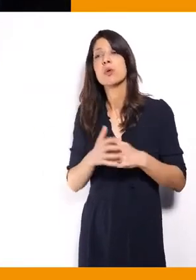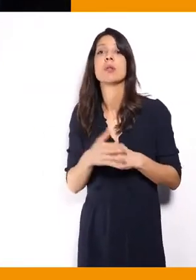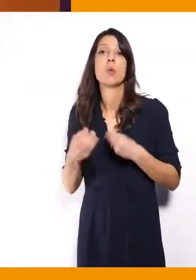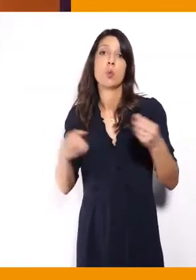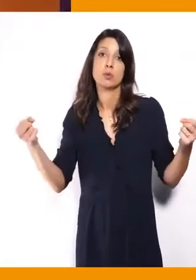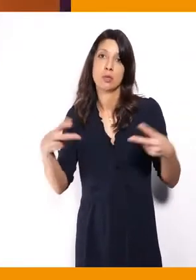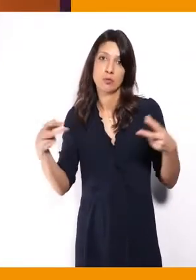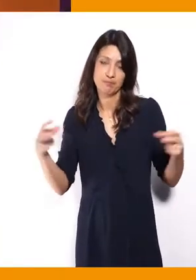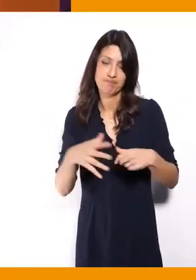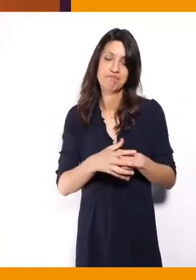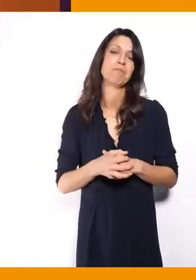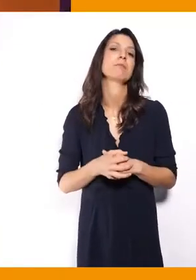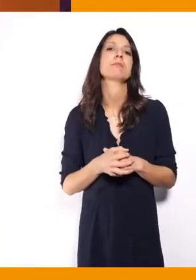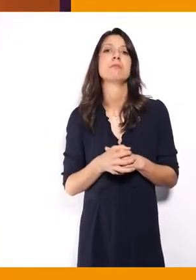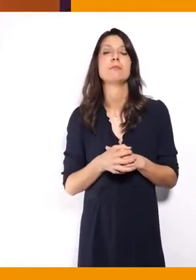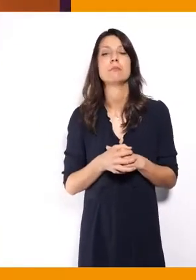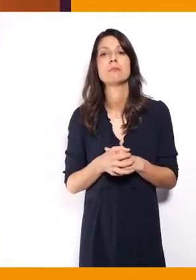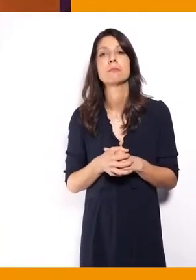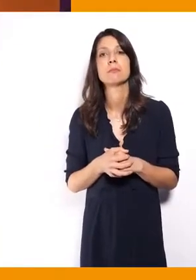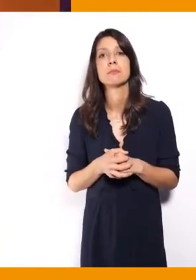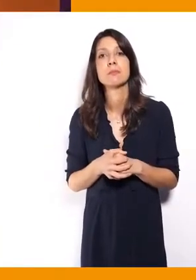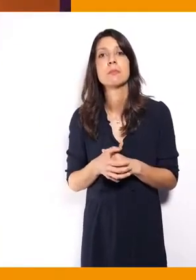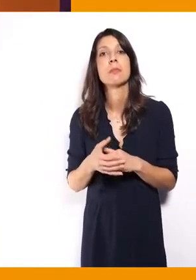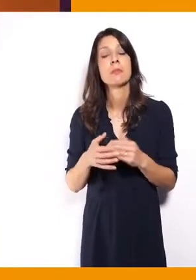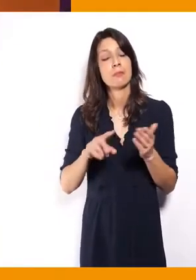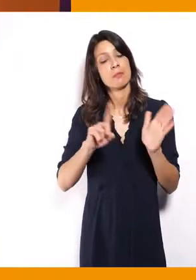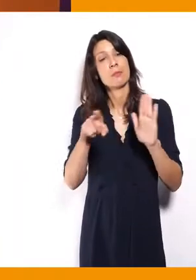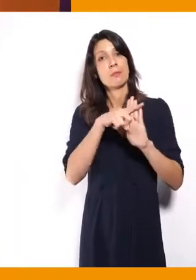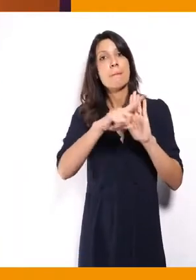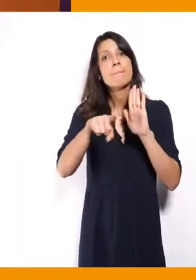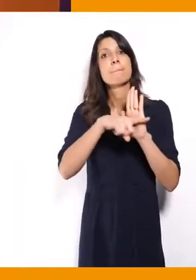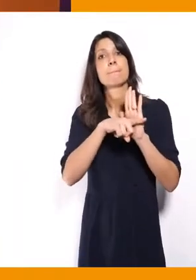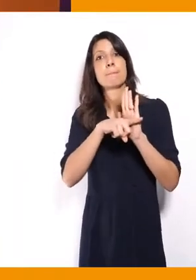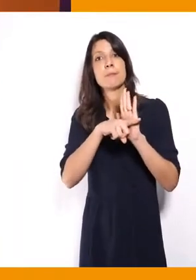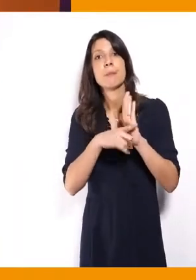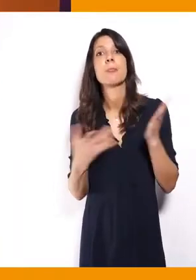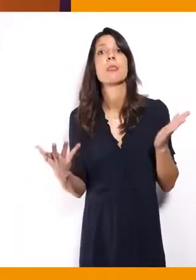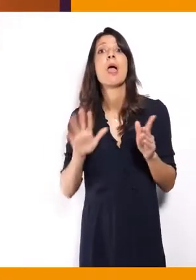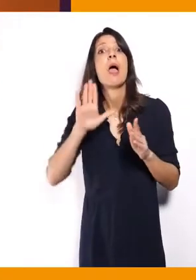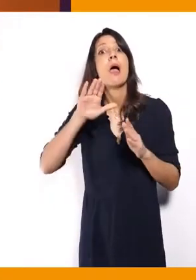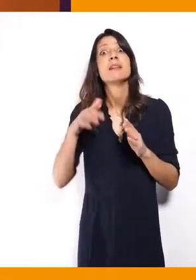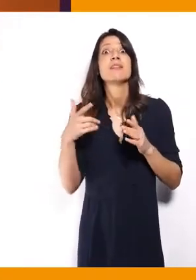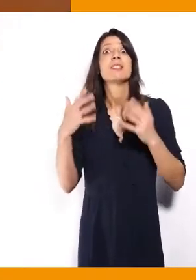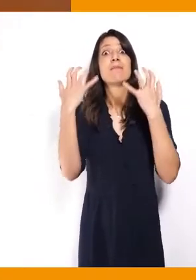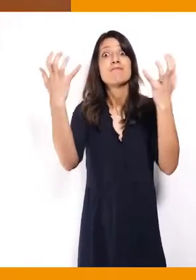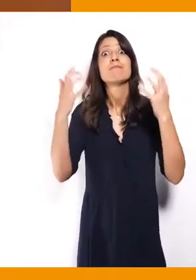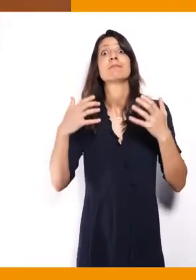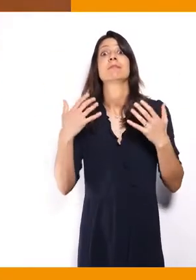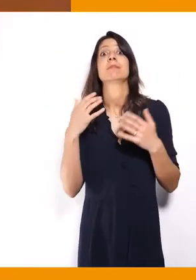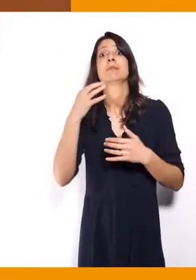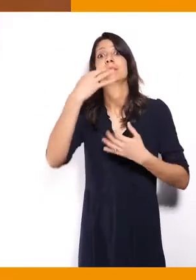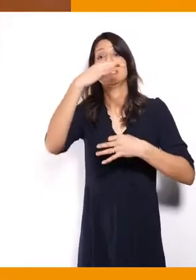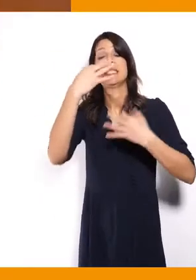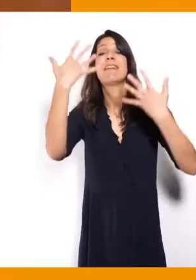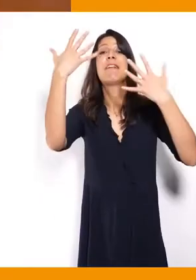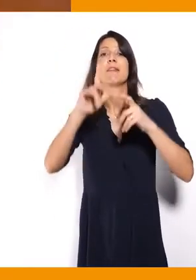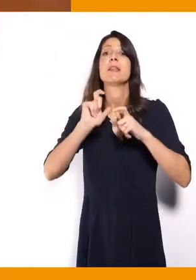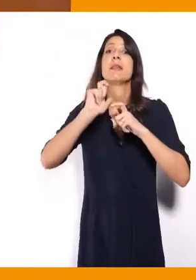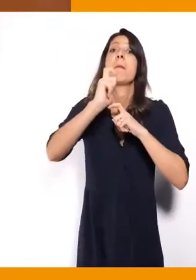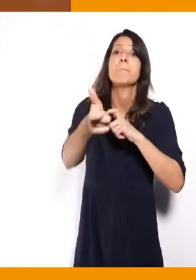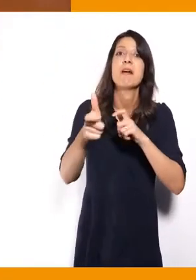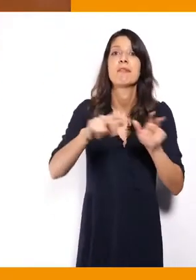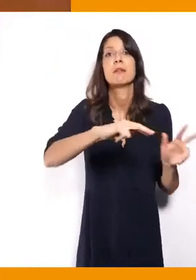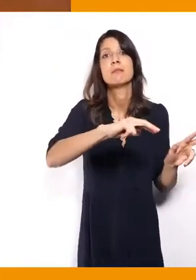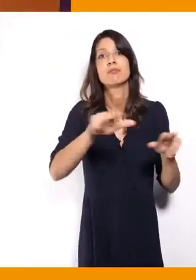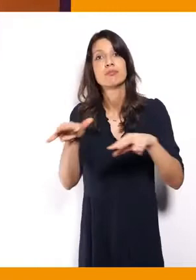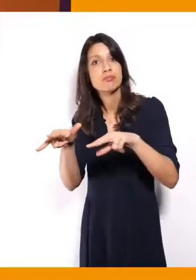etc. C'est l'accessibilité de la retransmission des meetings, qui aujourd'hui est une modalité qui est largement